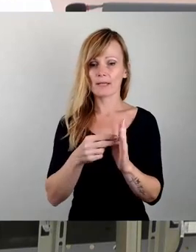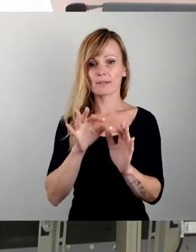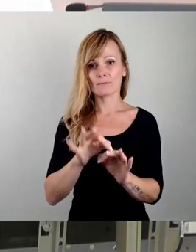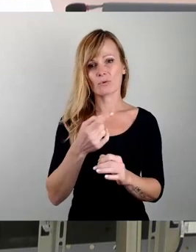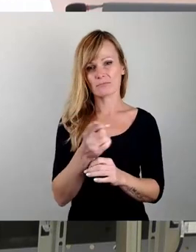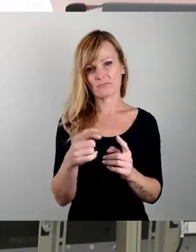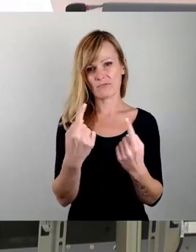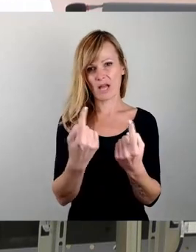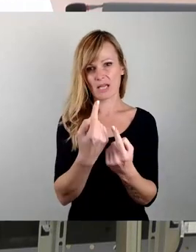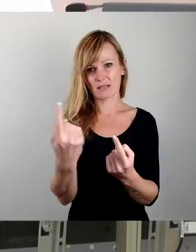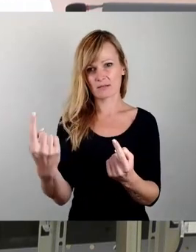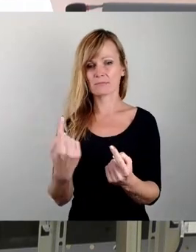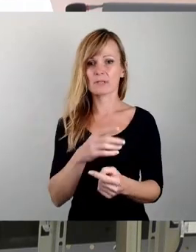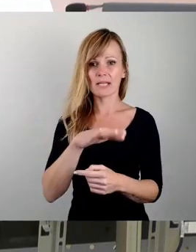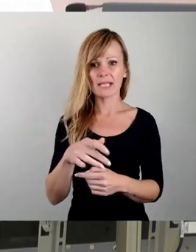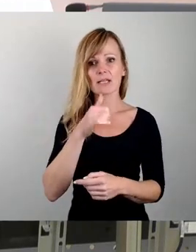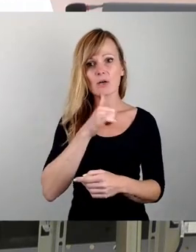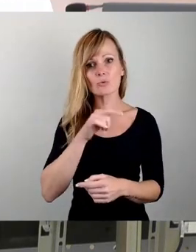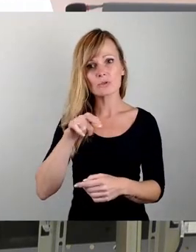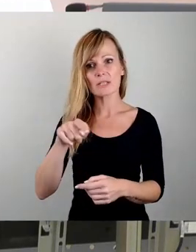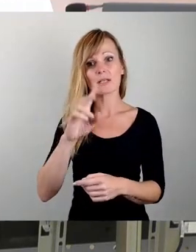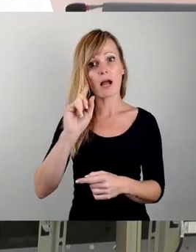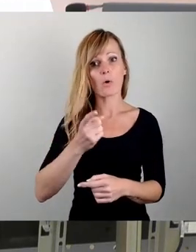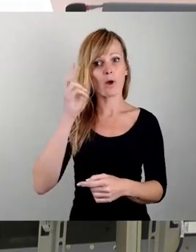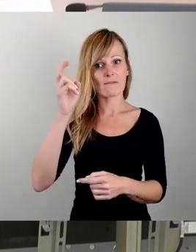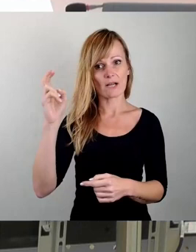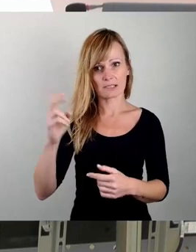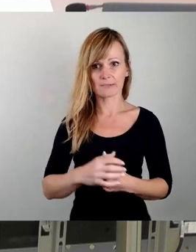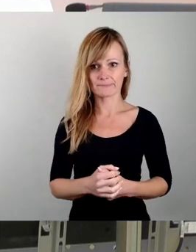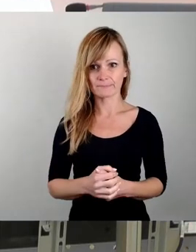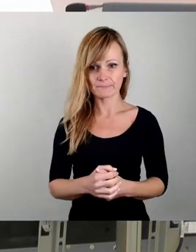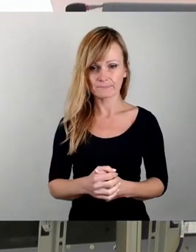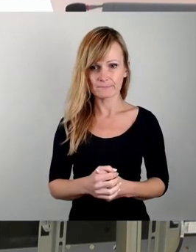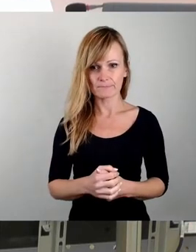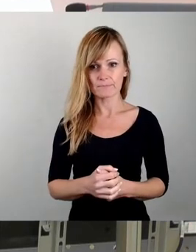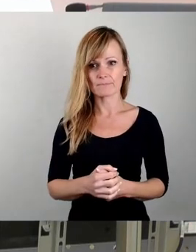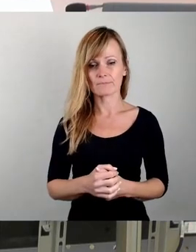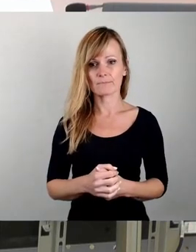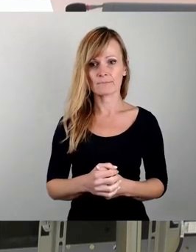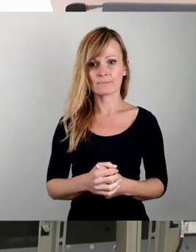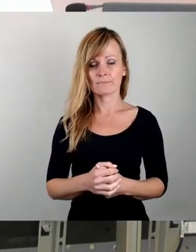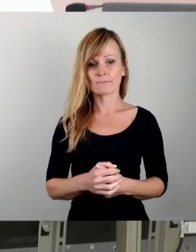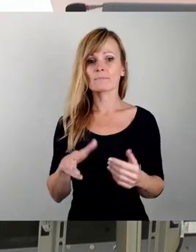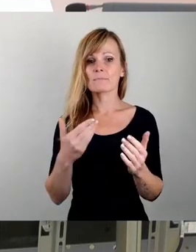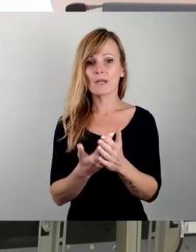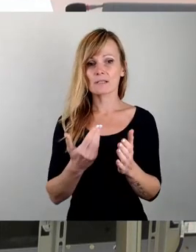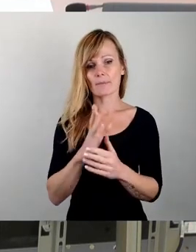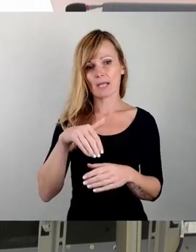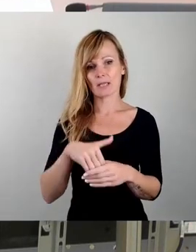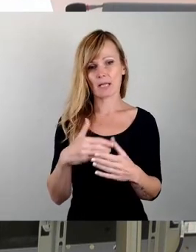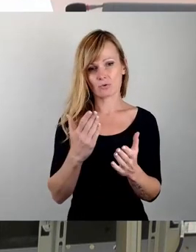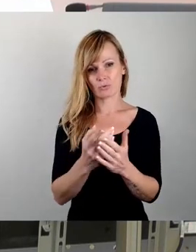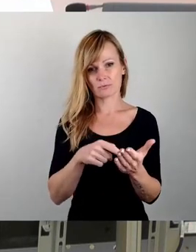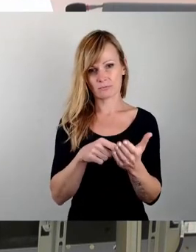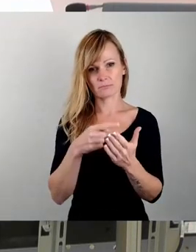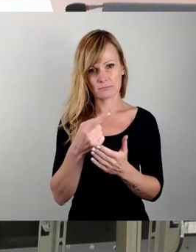für die Kinder und Jugendlichen und auch die Erwachsenen. Und insoweit ist der Inhalt schon dargelegt. Also es geht